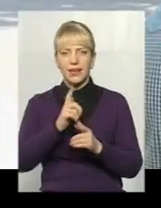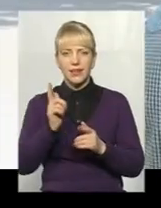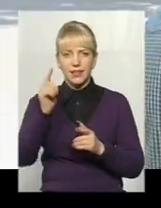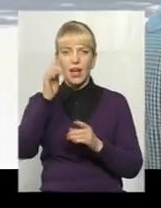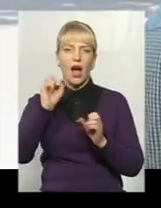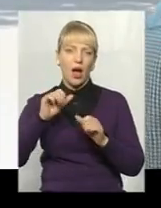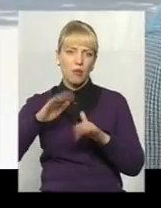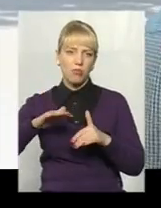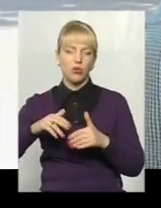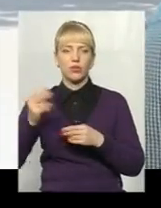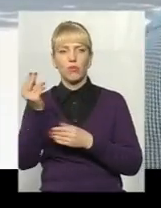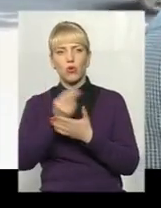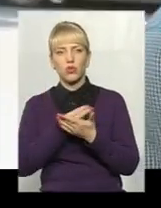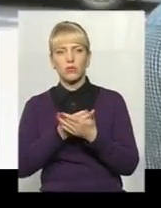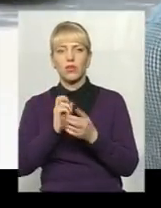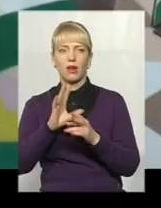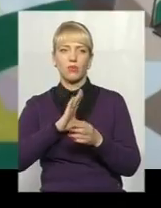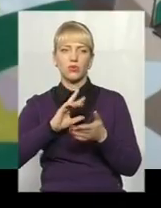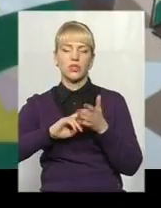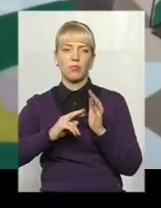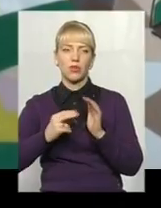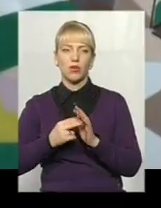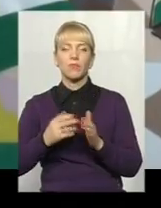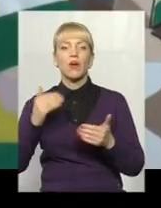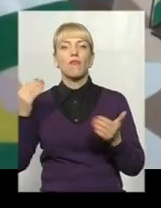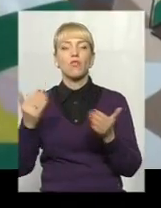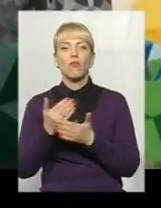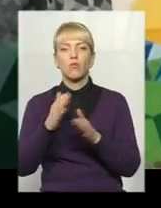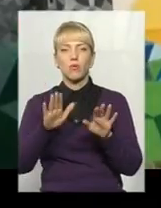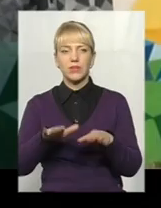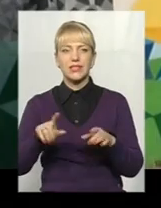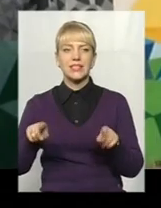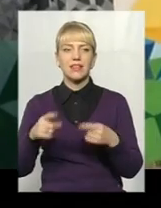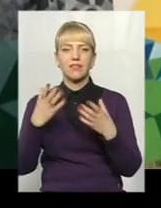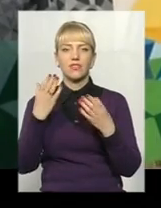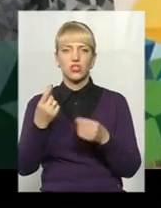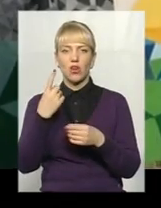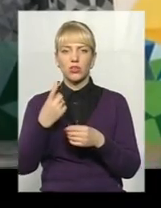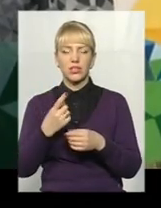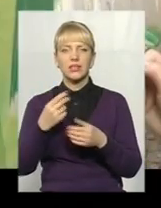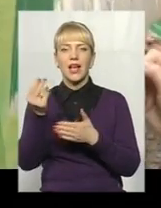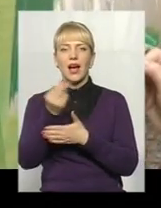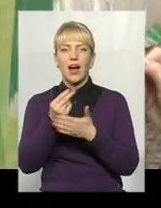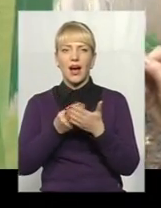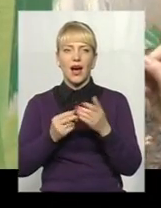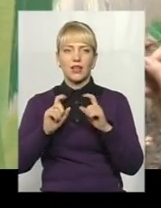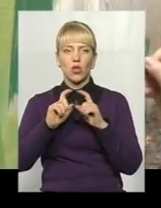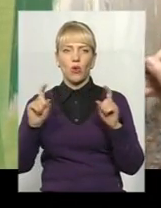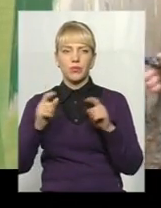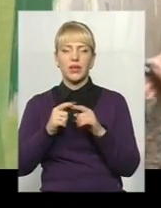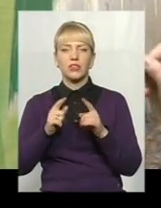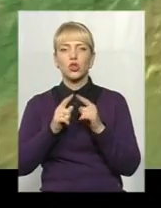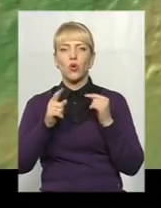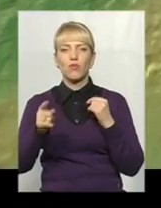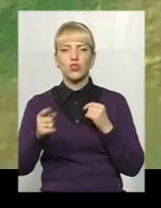як було заплановано. Тож у новому місті з'явився ще один арт-об'єкт довжиною в 30 метрів.